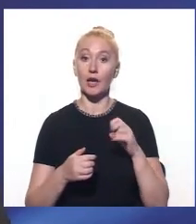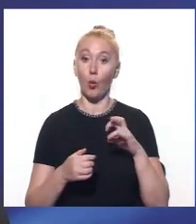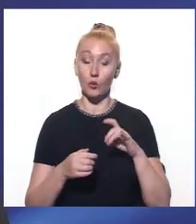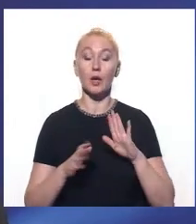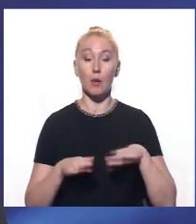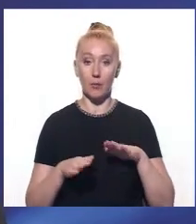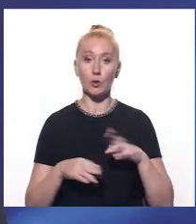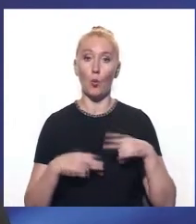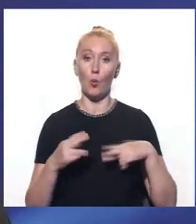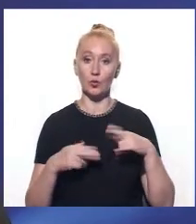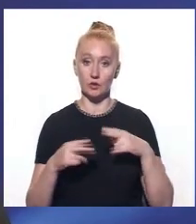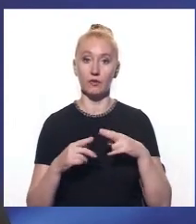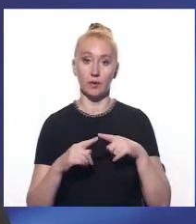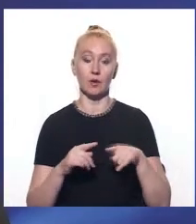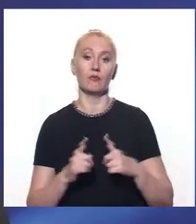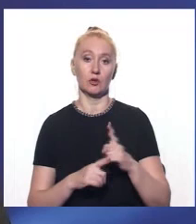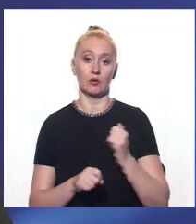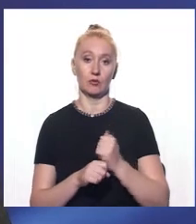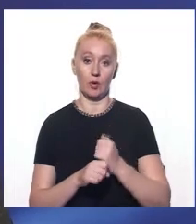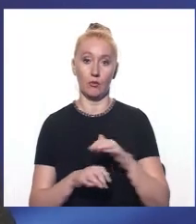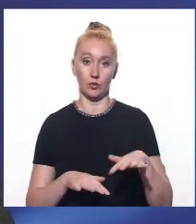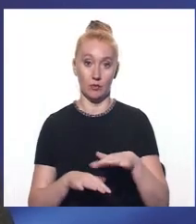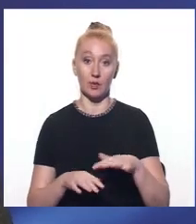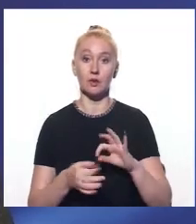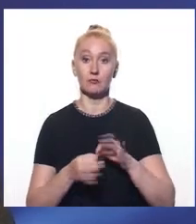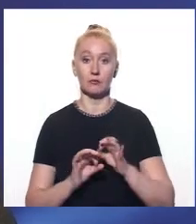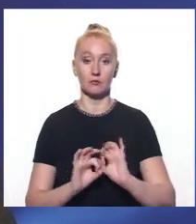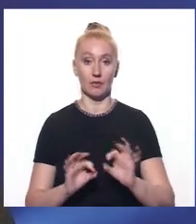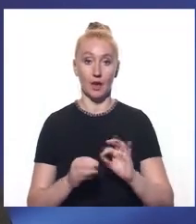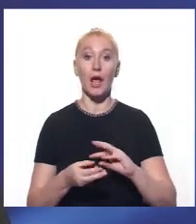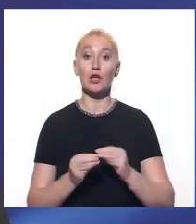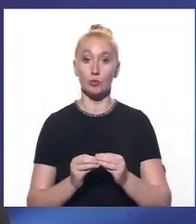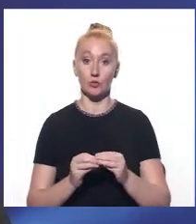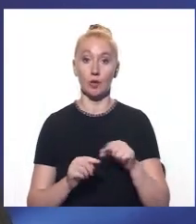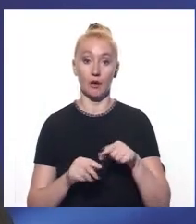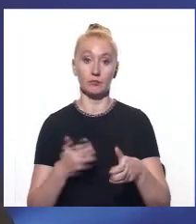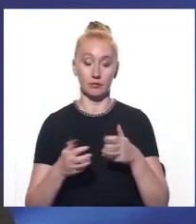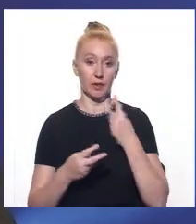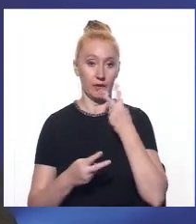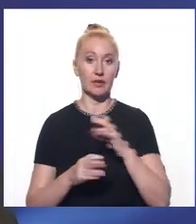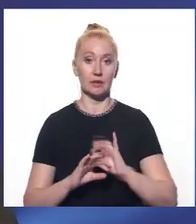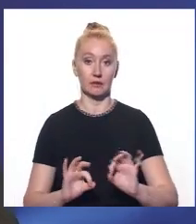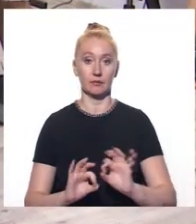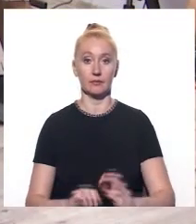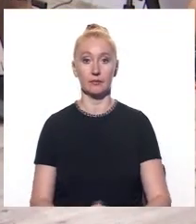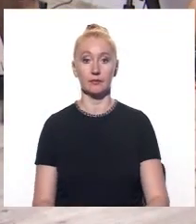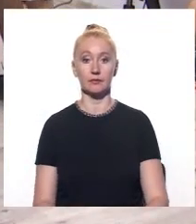потім будівельники розгортають роботи. Детальніше про результати експедиції дивіться далі.